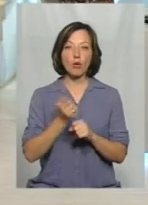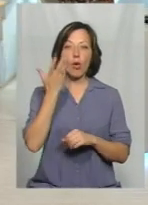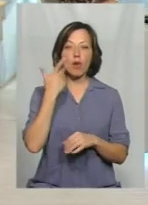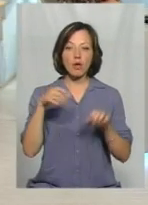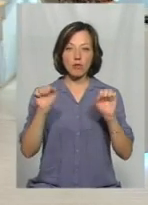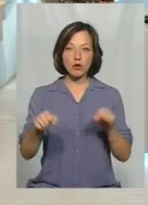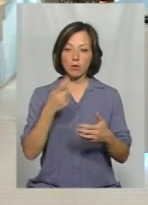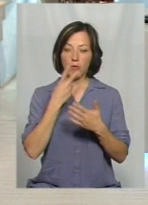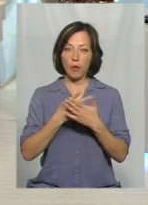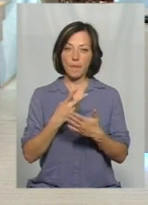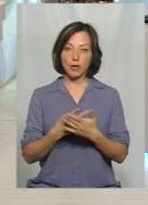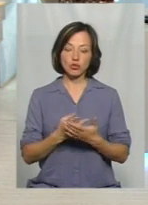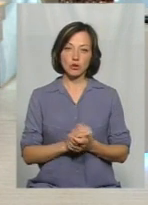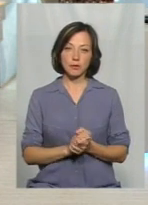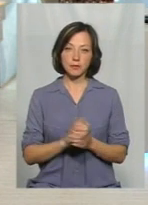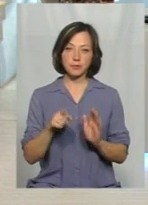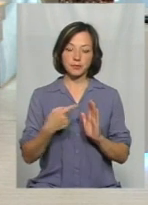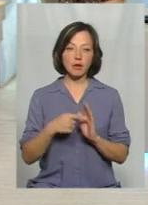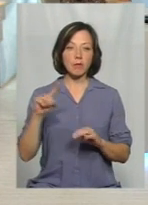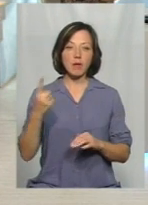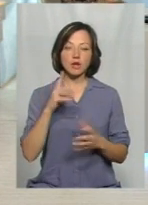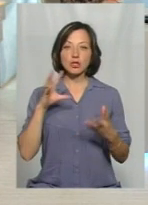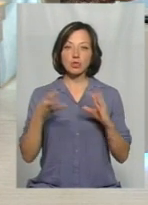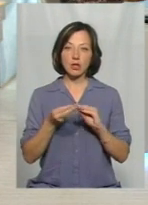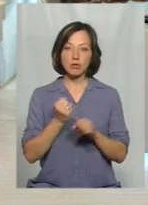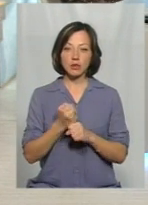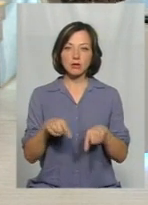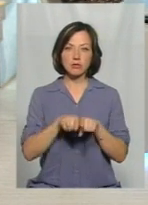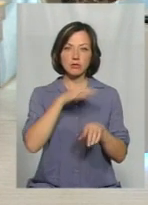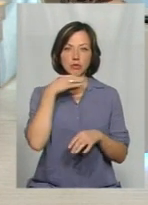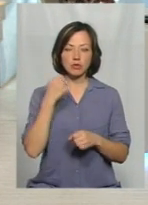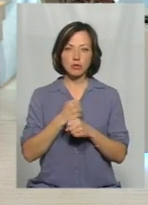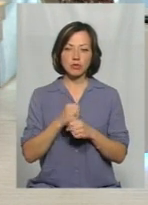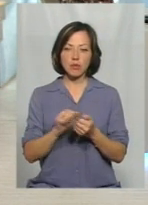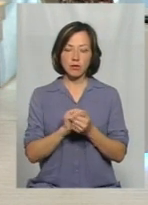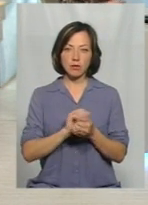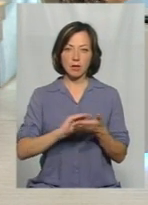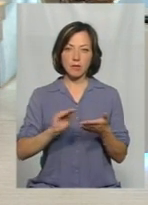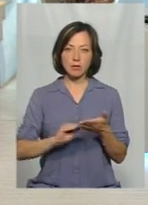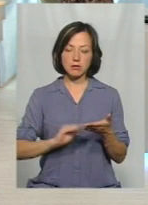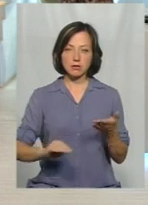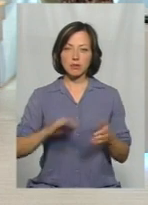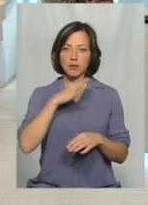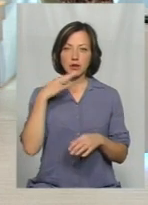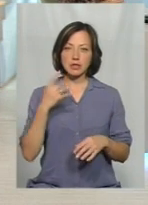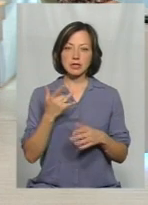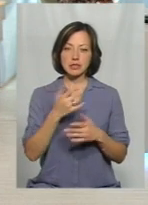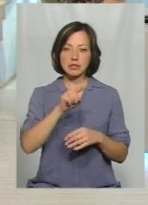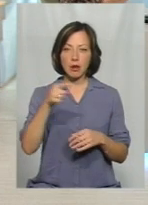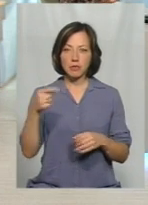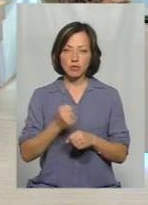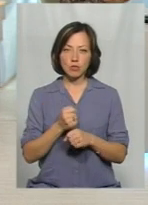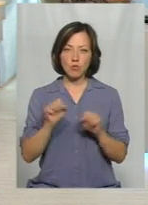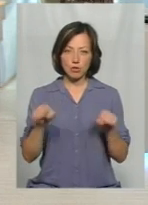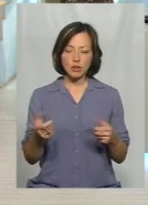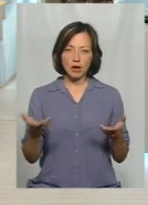можна буде побачити? Перші результати роботи... Вже ж стільки зроблено, от стільки паперів написано, стільки запитів зроблено.